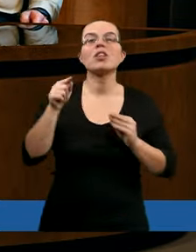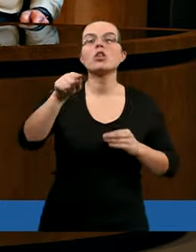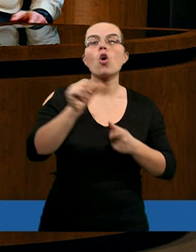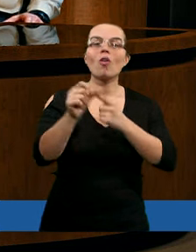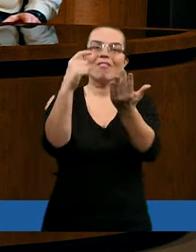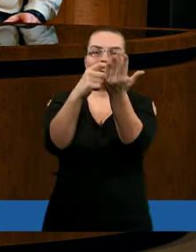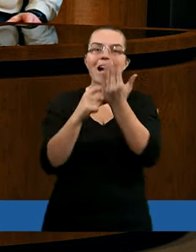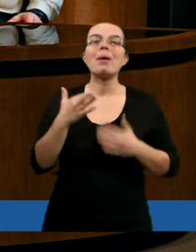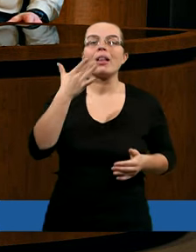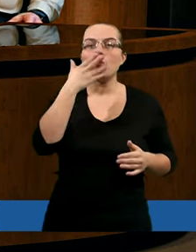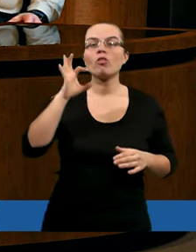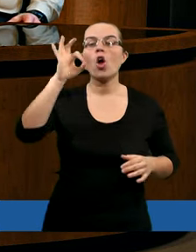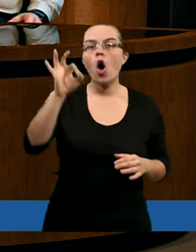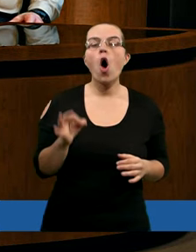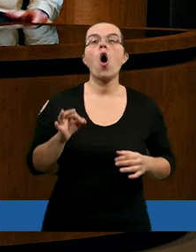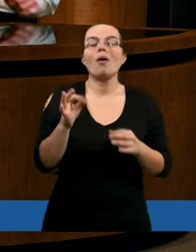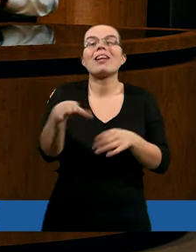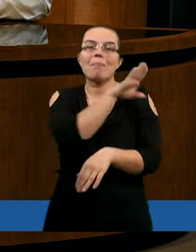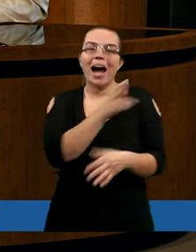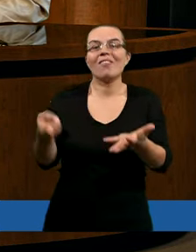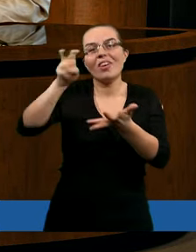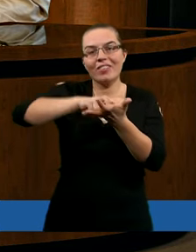fragmenty mówiące o zmartwychwstaniu.